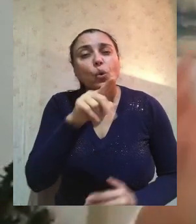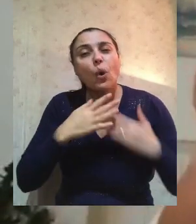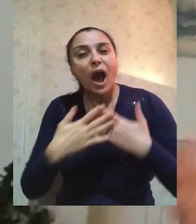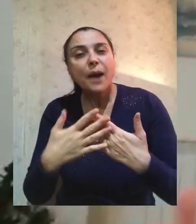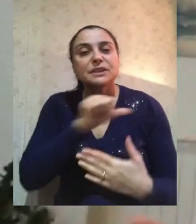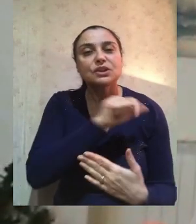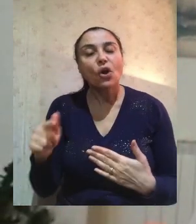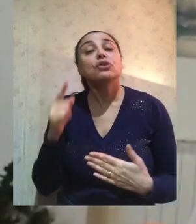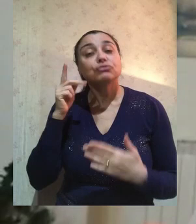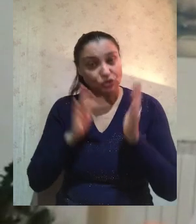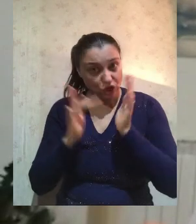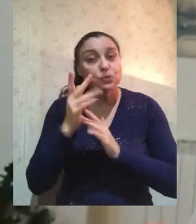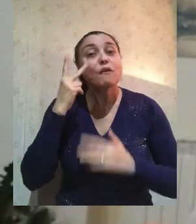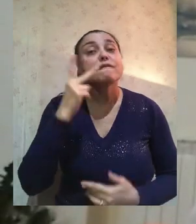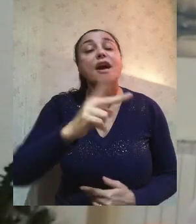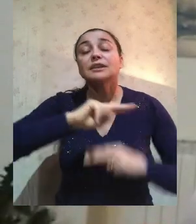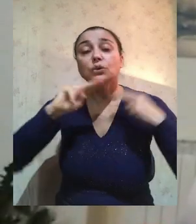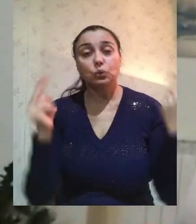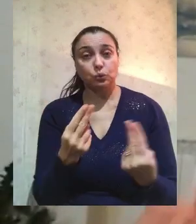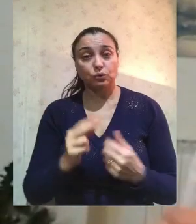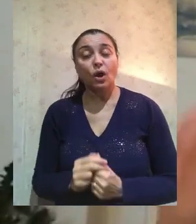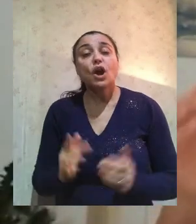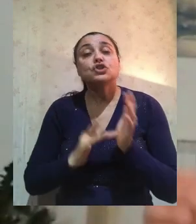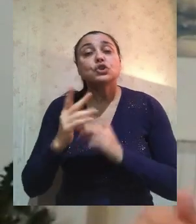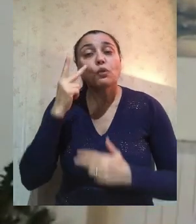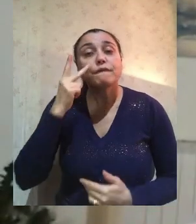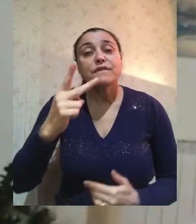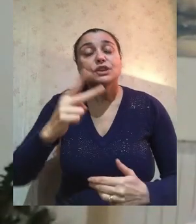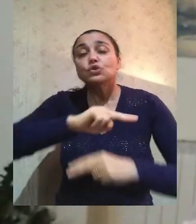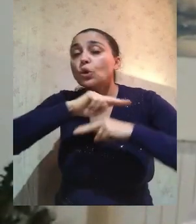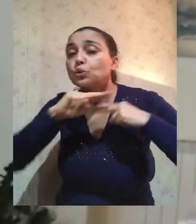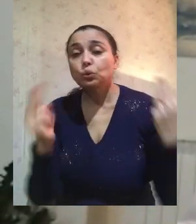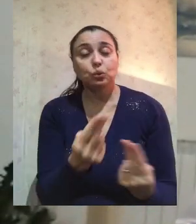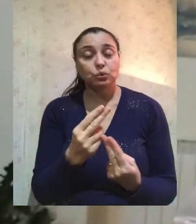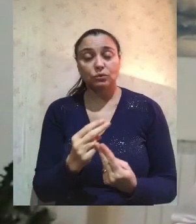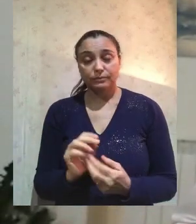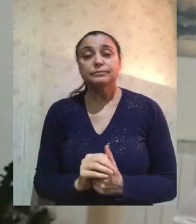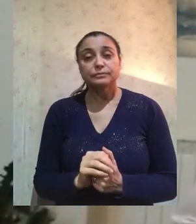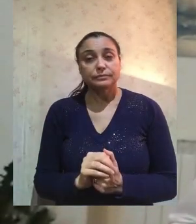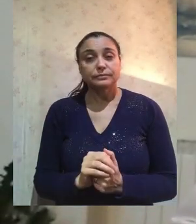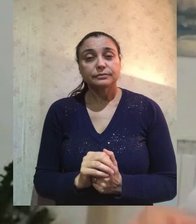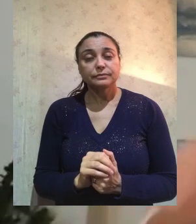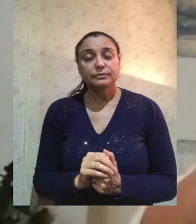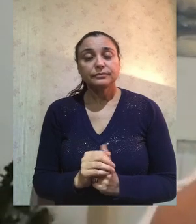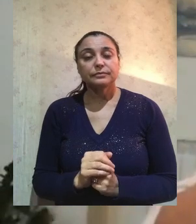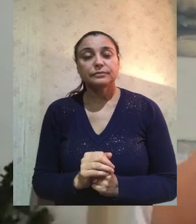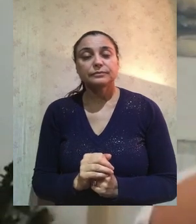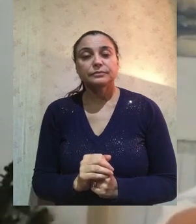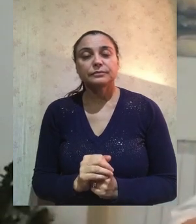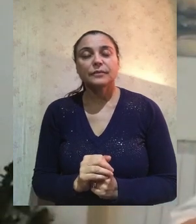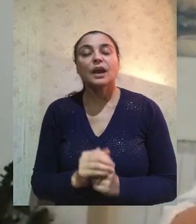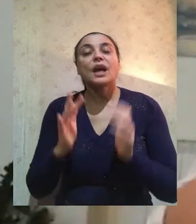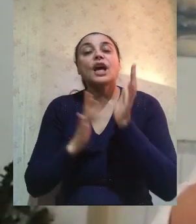fino a che punto lo ami. Gesù aveva visto tutto quello che avevano fatto quegli uomini e che era